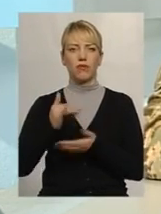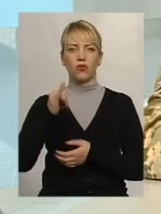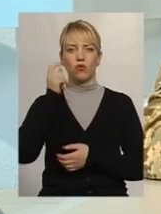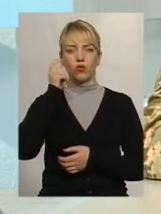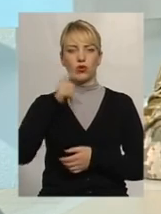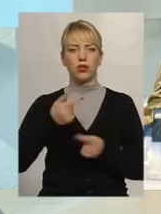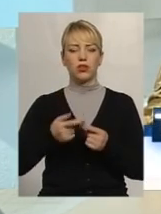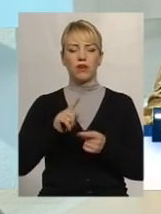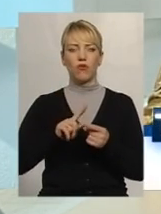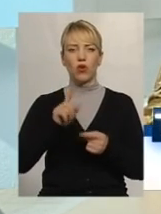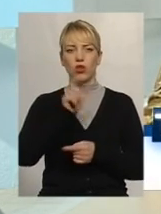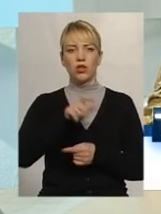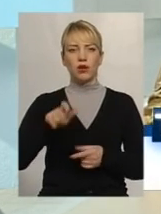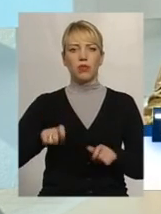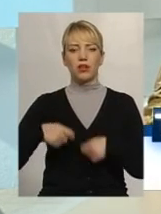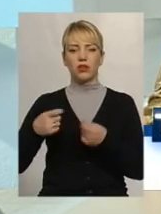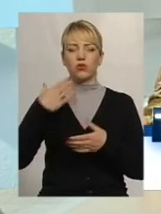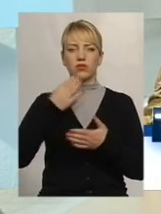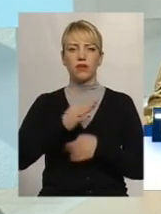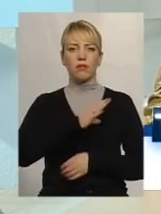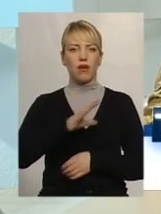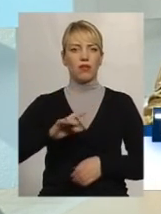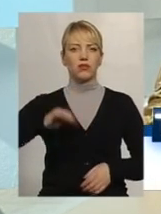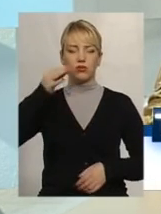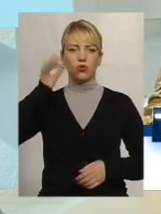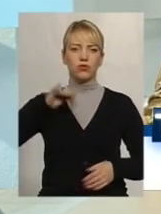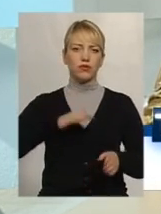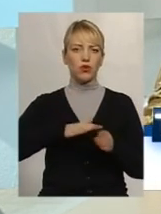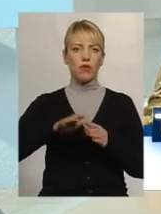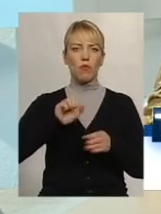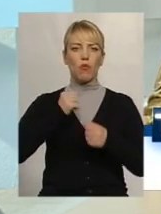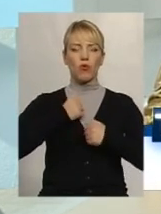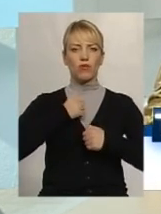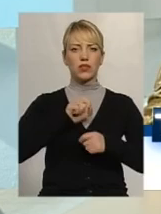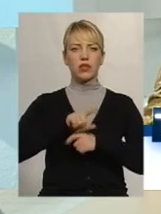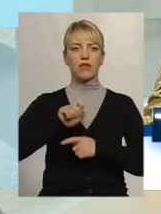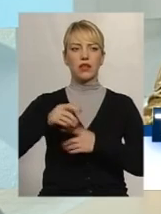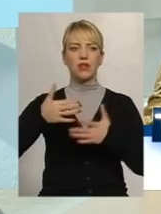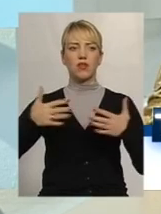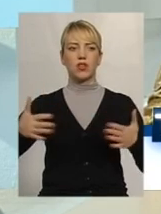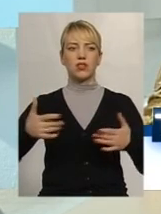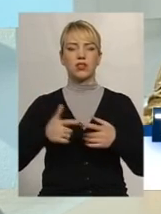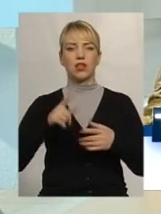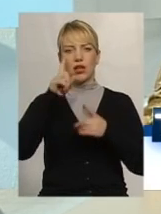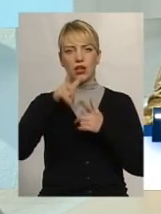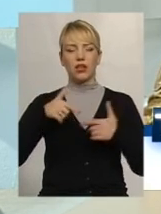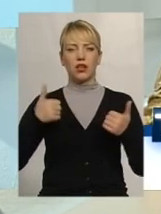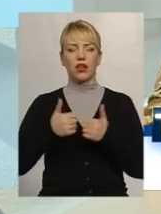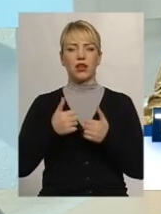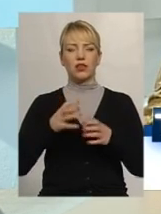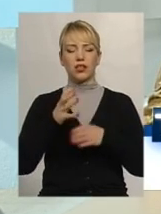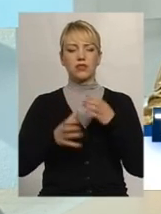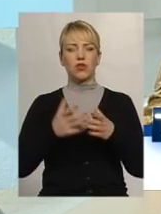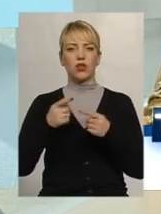передають свій багатий досвід виконання бойових завдань в різних країнах світу, де ведуться бойові дії,